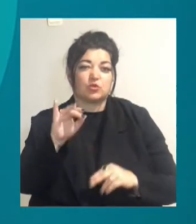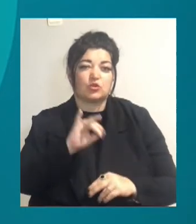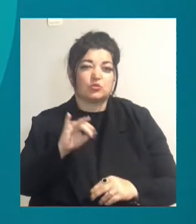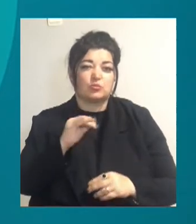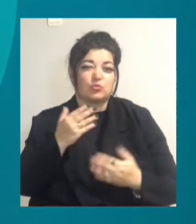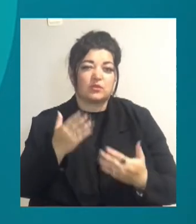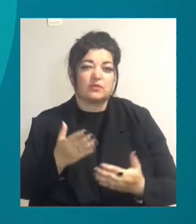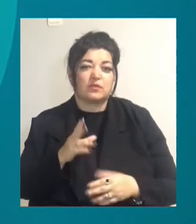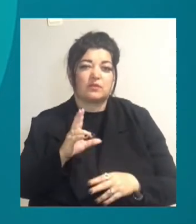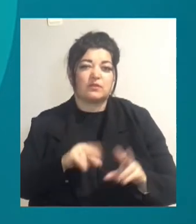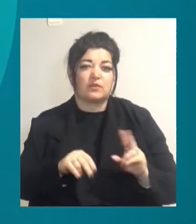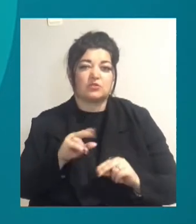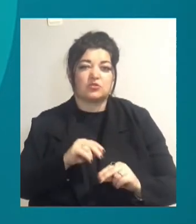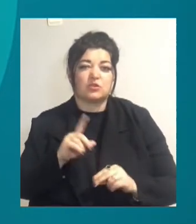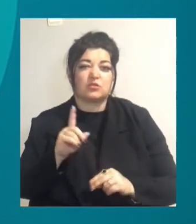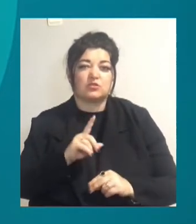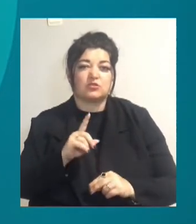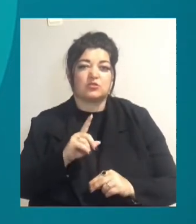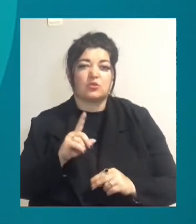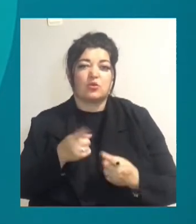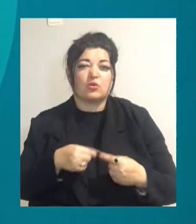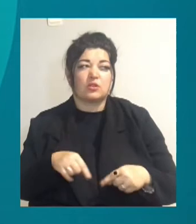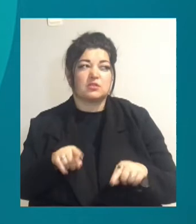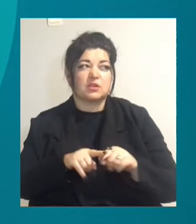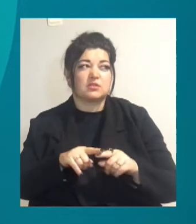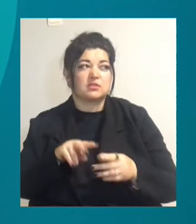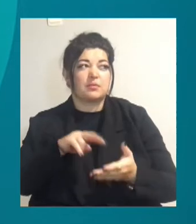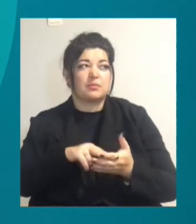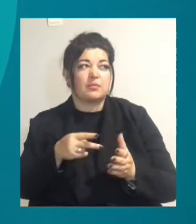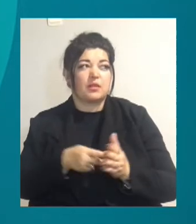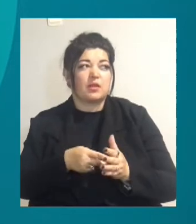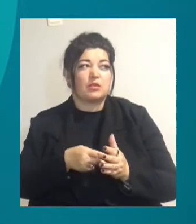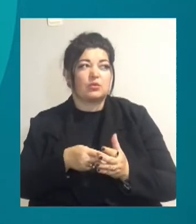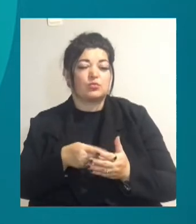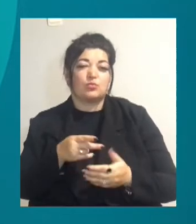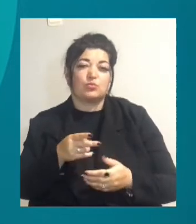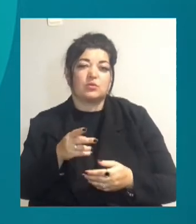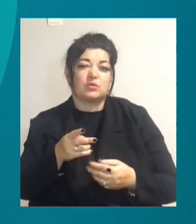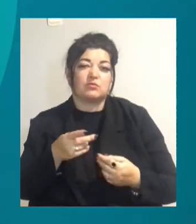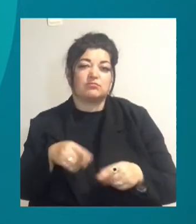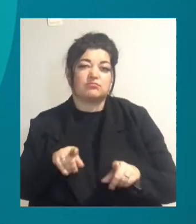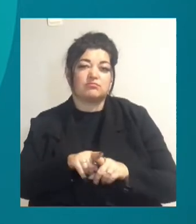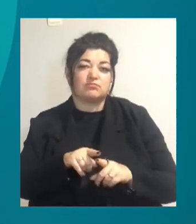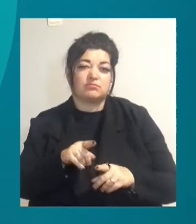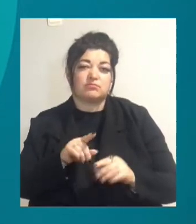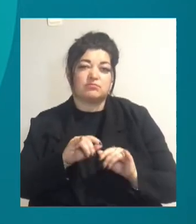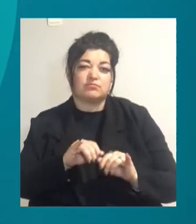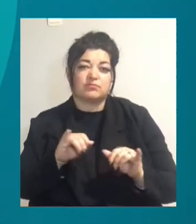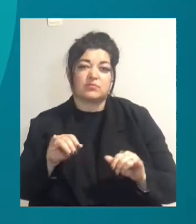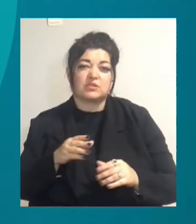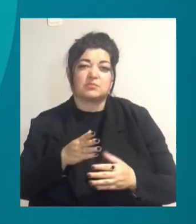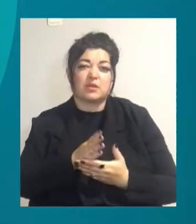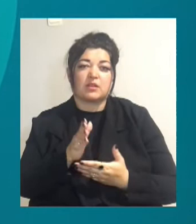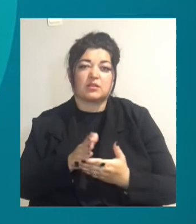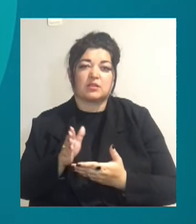-моделювання. Організація планує навчити обробляти скани та займатися 3D-моделюванням студентів-архітекторів та фотографів,